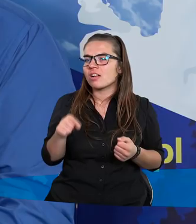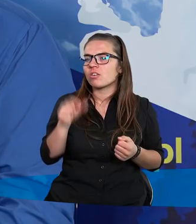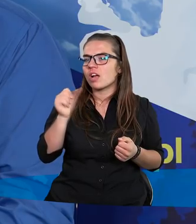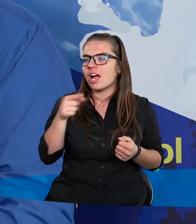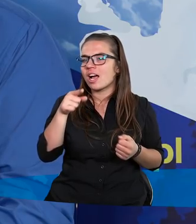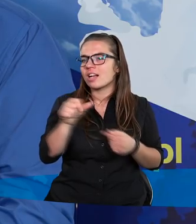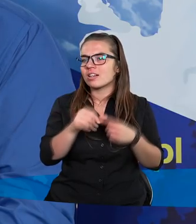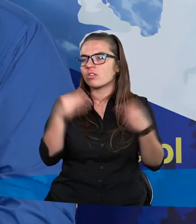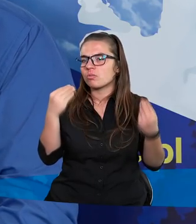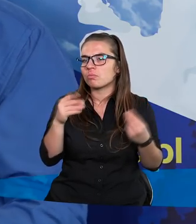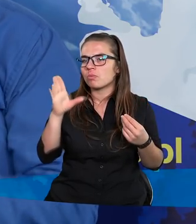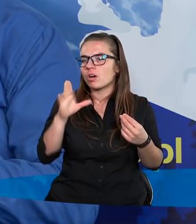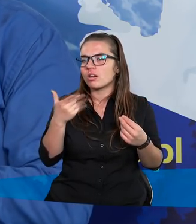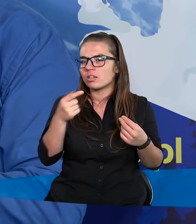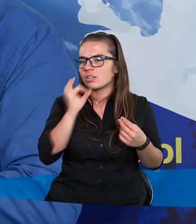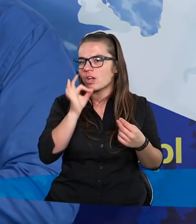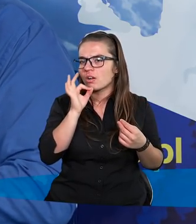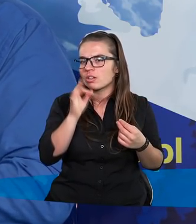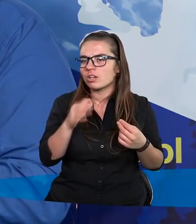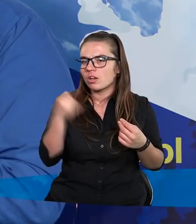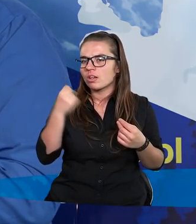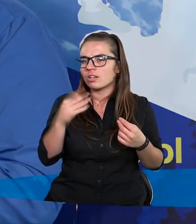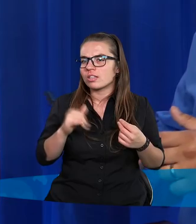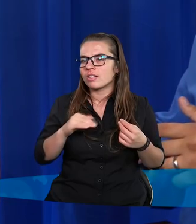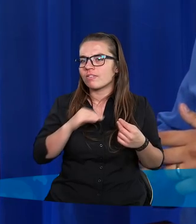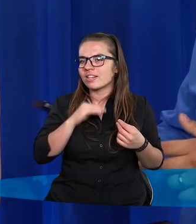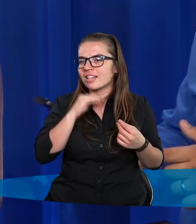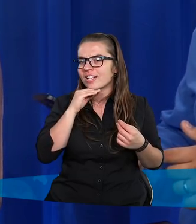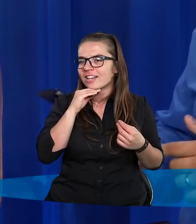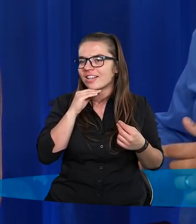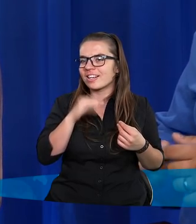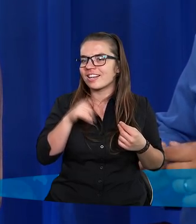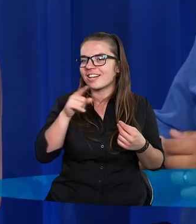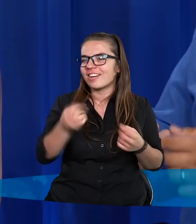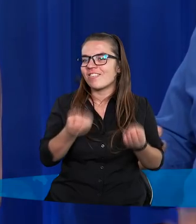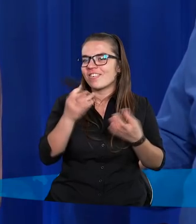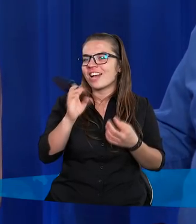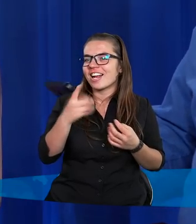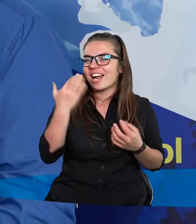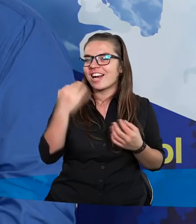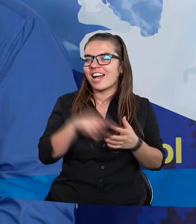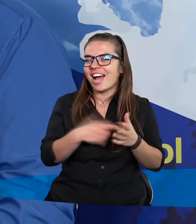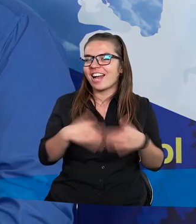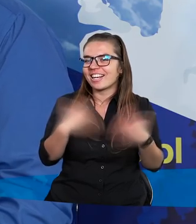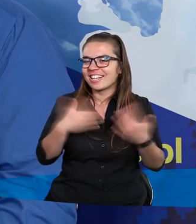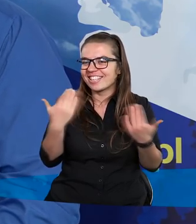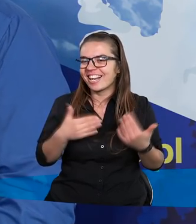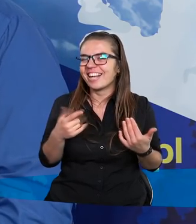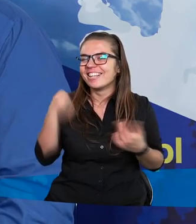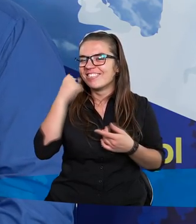jakim cudownym, wspaniałem jesteś człowiekiem. No dobra, może wystarczy tego. Wy tak puszczasz kilka razy dziennie? Słuchaj,